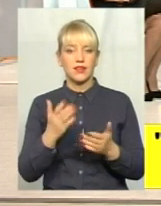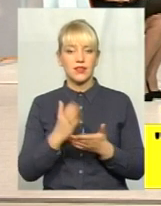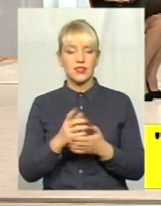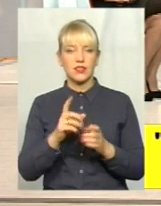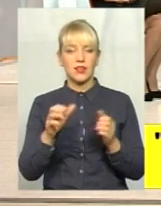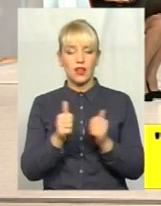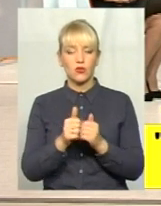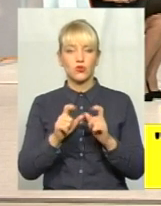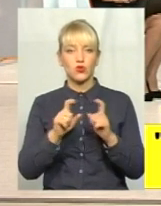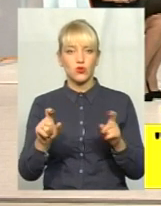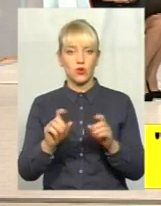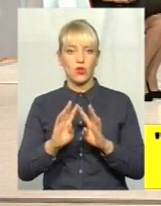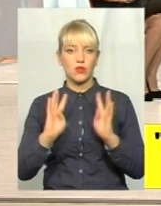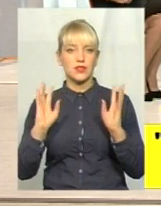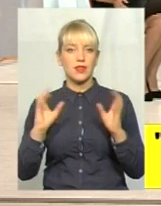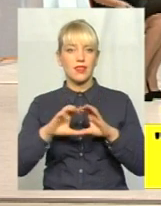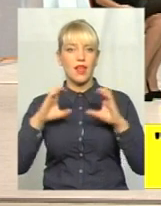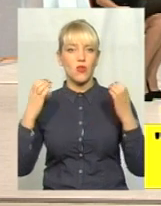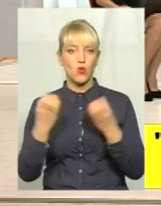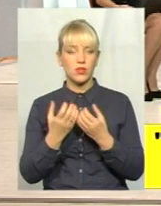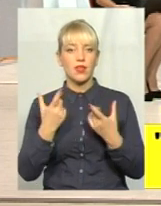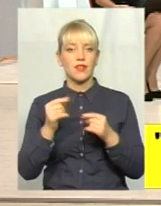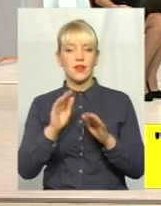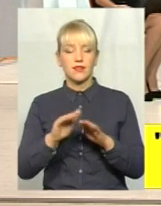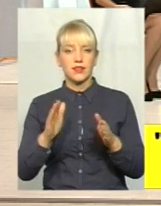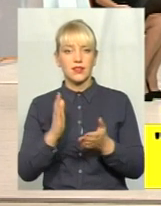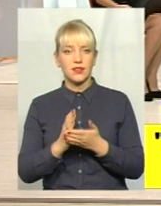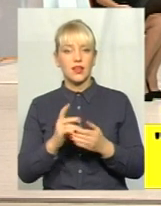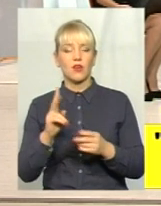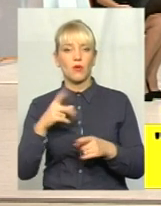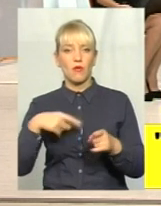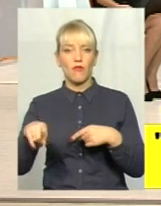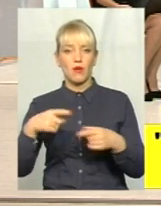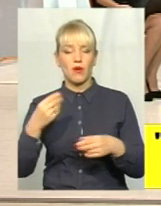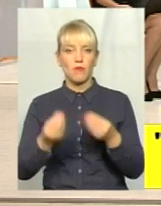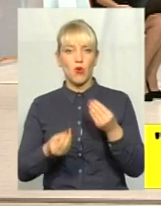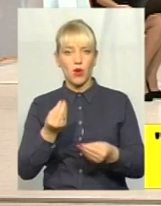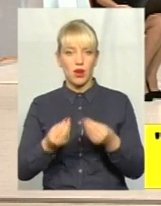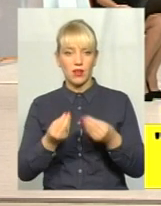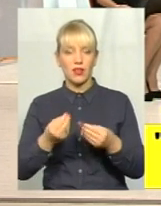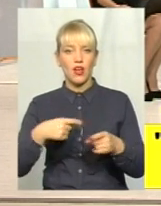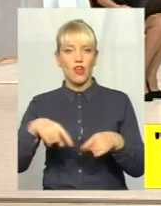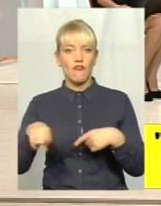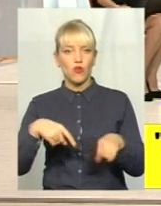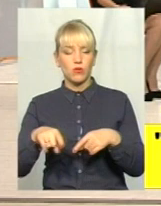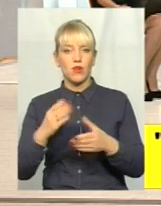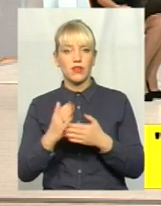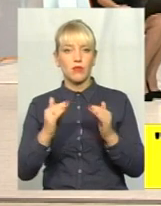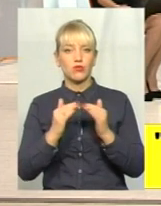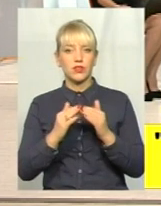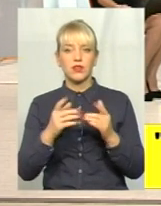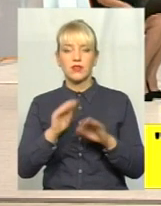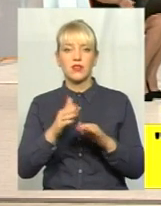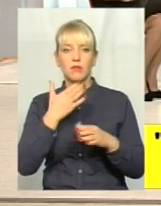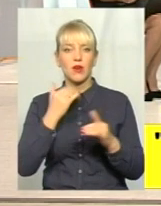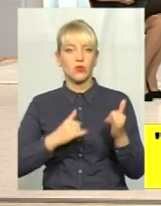стадіон, діти мають погашитися, побігати того м'яча. Але є такі будинки, де будь-то населення, дітям немає